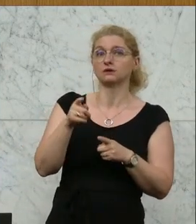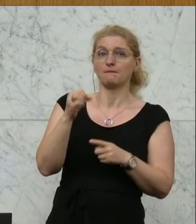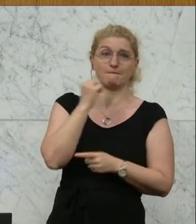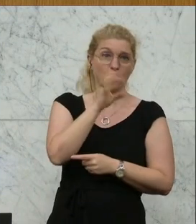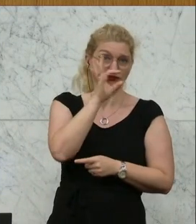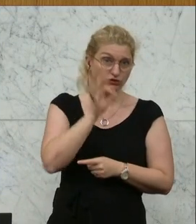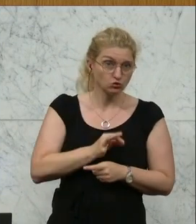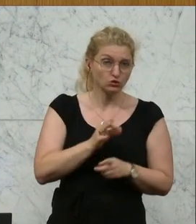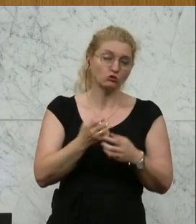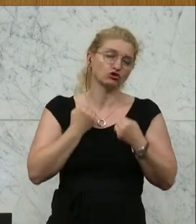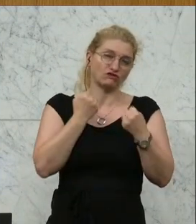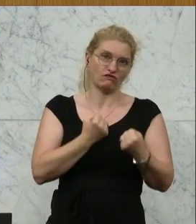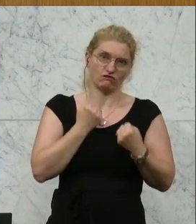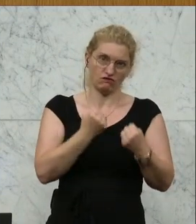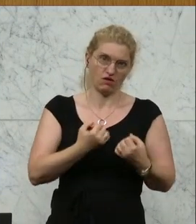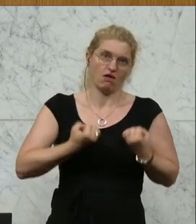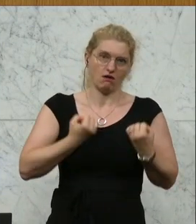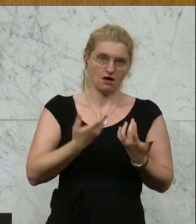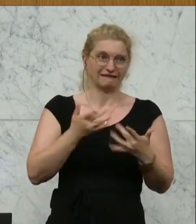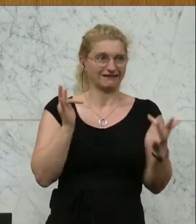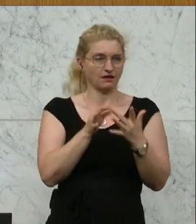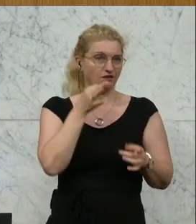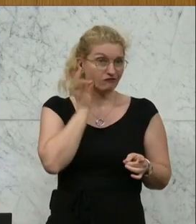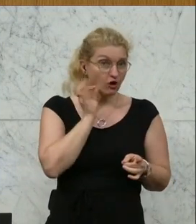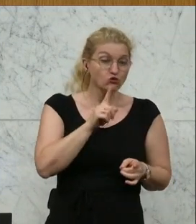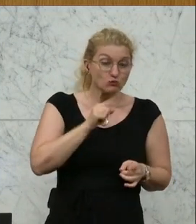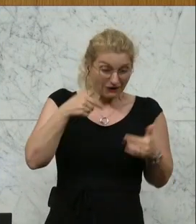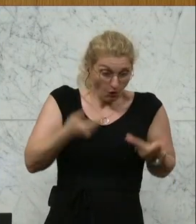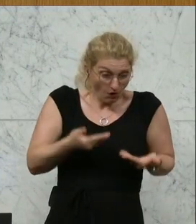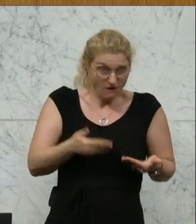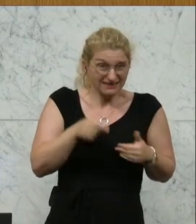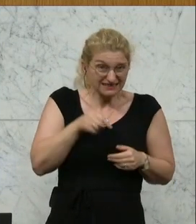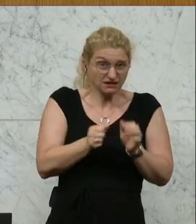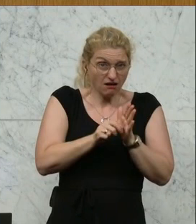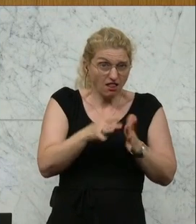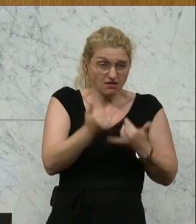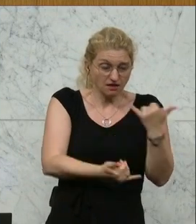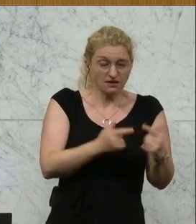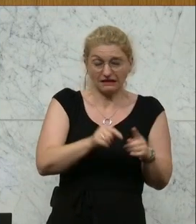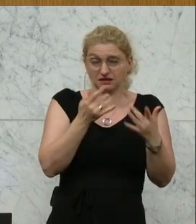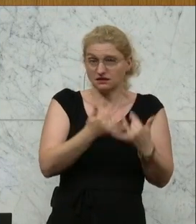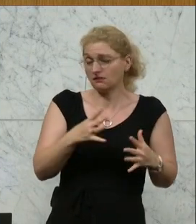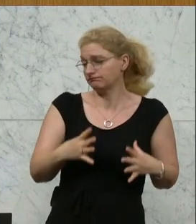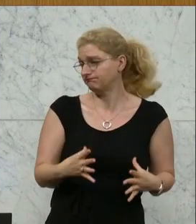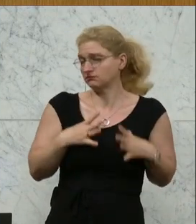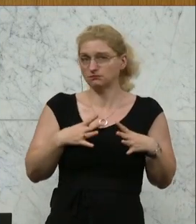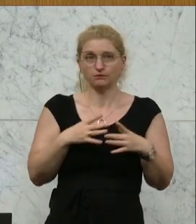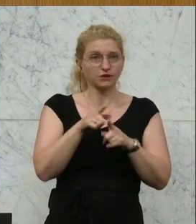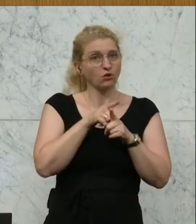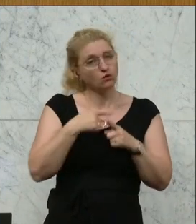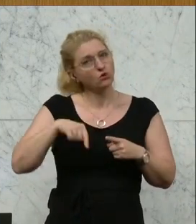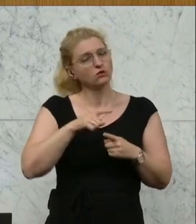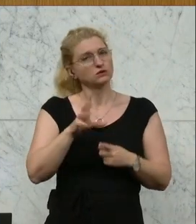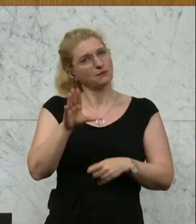gegen Frauen allein in diesem Kalenderjahr. Eine schockierende Zahl und unser aller Mitgefühl gilt